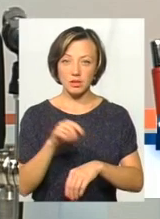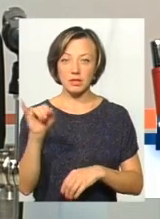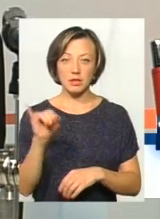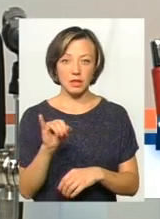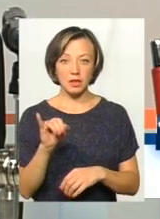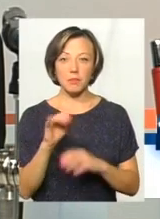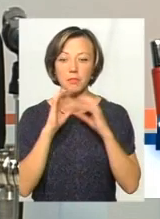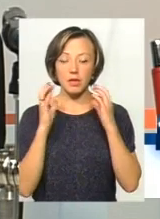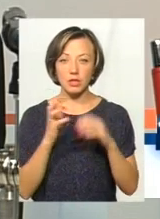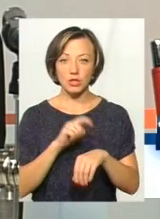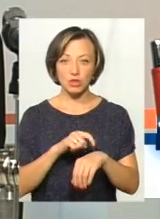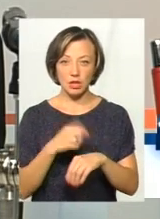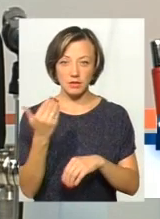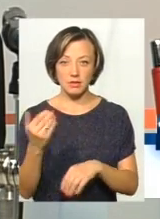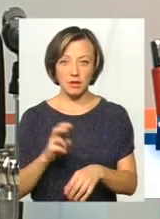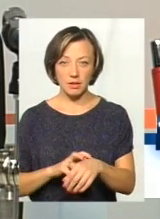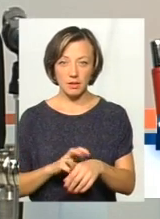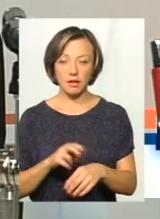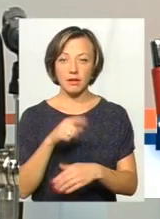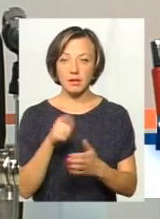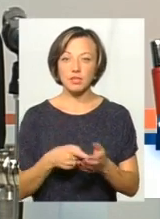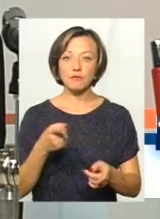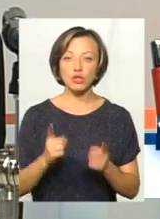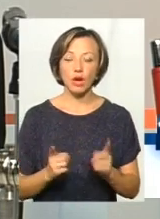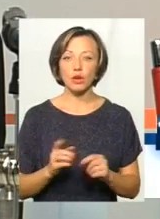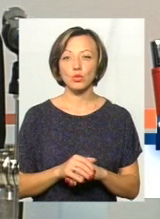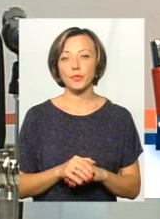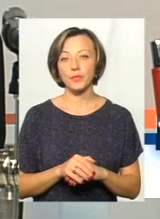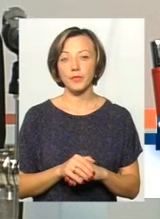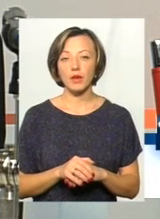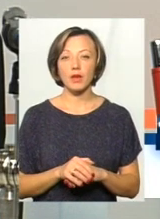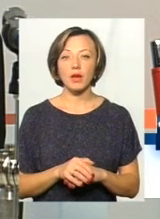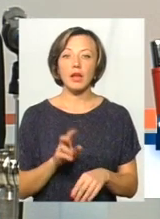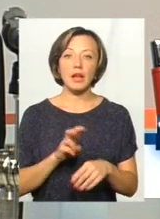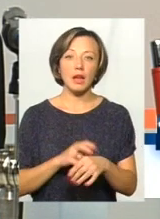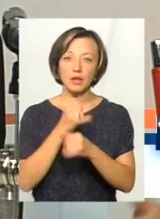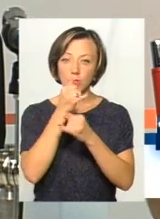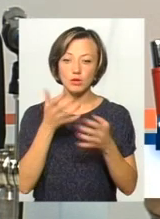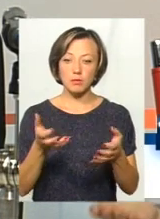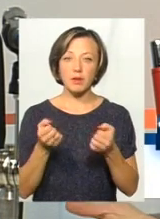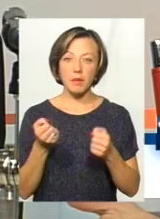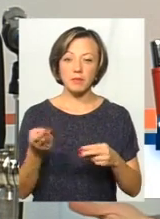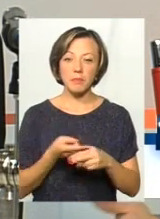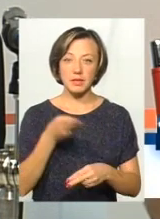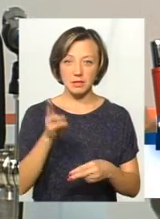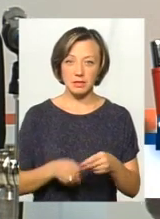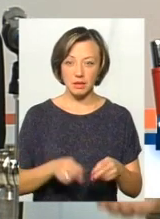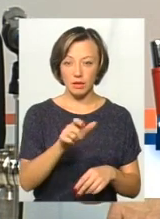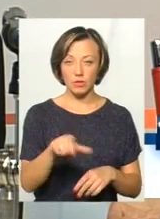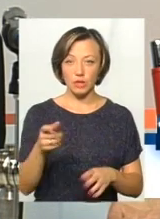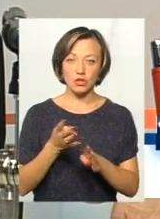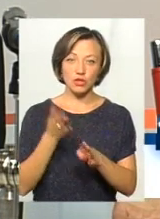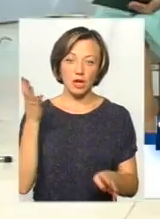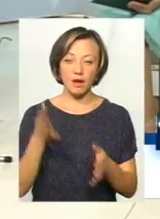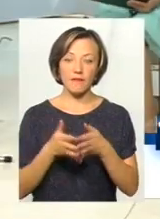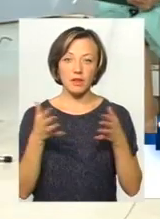берегти час лікаря, так? Так, звичайно, тому що лікар не можеш приймати безмежно пацієнтів, черга